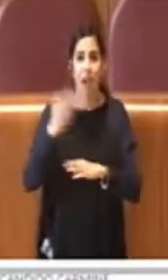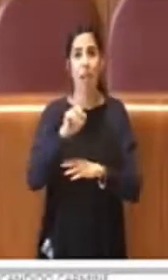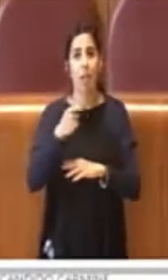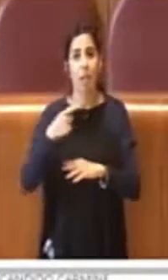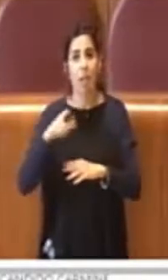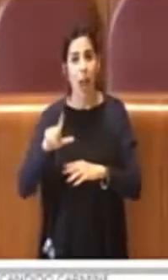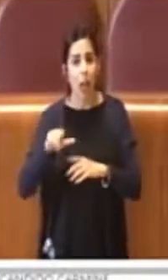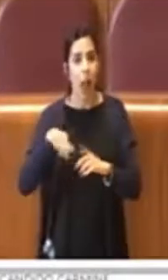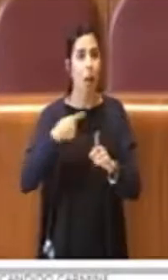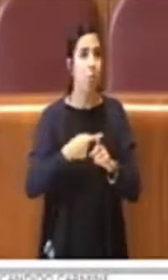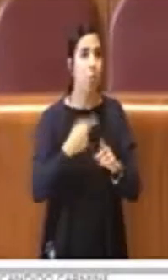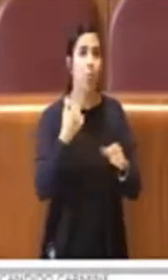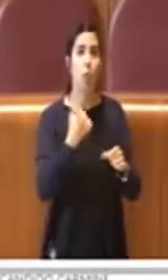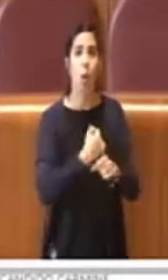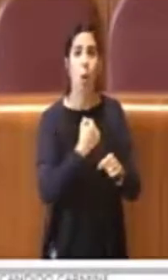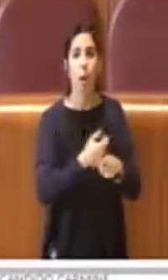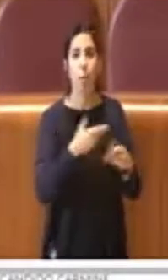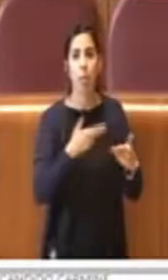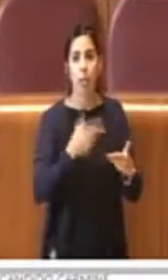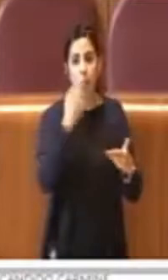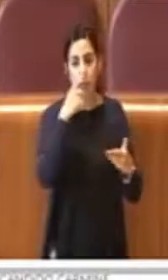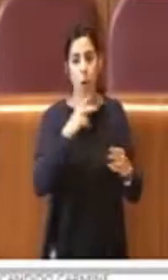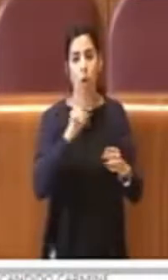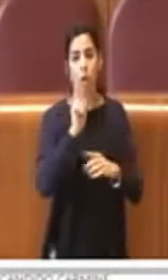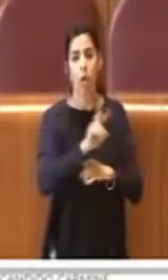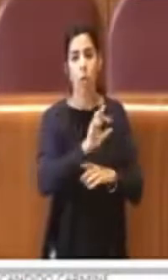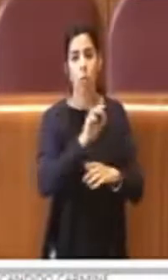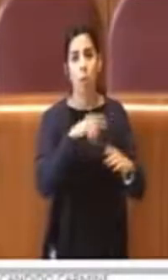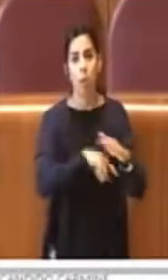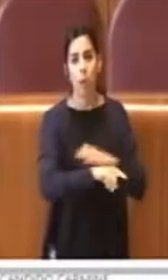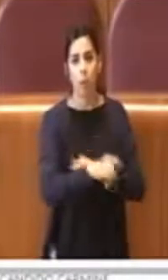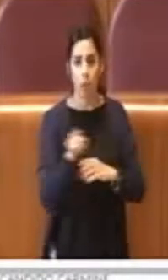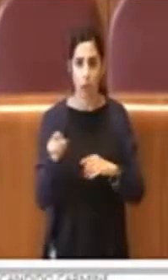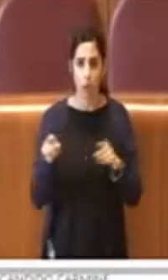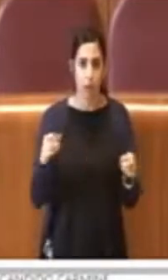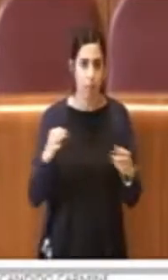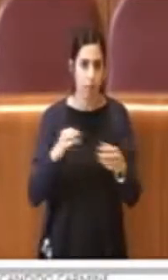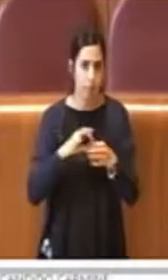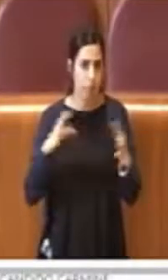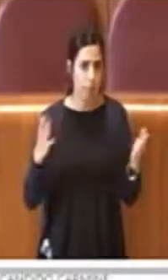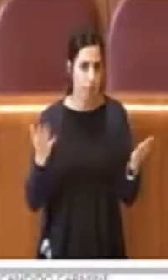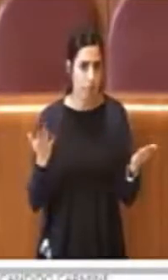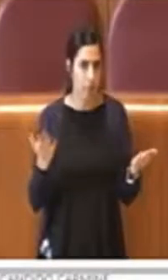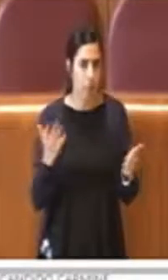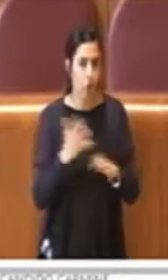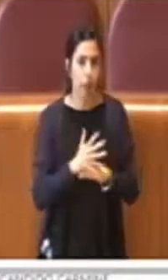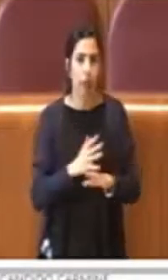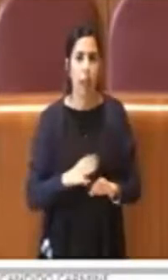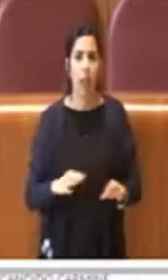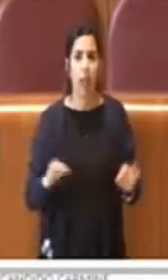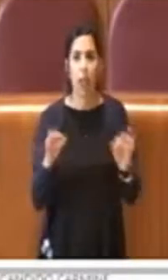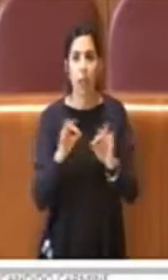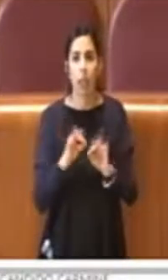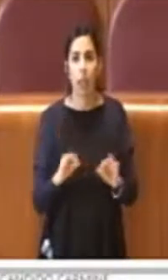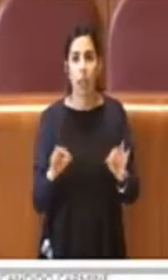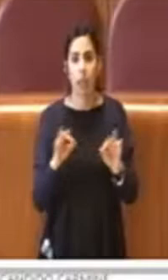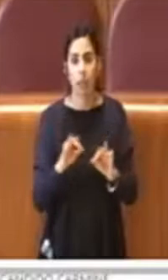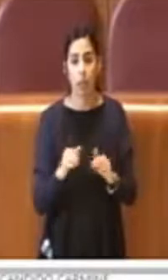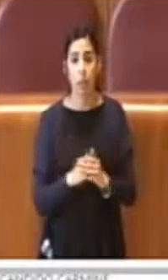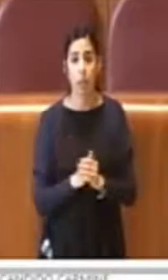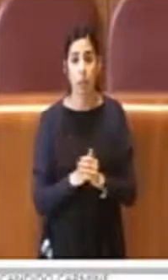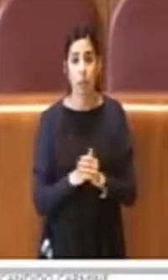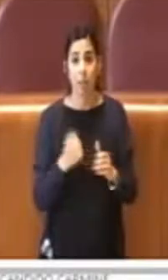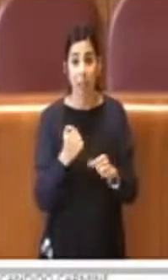pesanti come i tram e le metropolitane, quindi due aspetti che non c'entrano nulla. Tra le opere pesanti